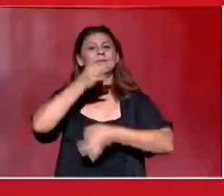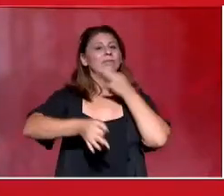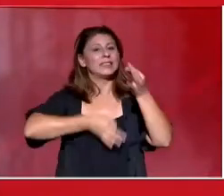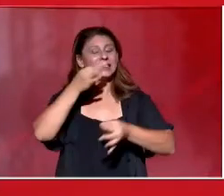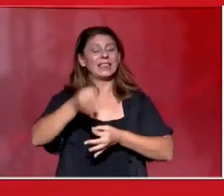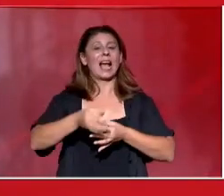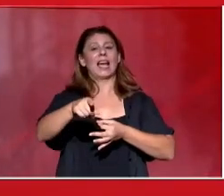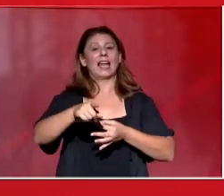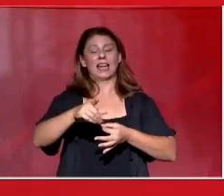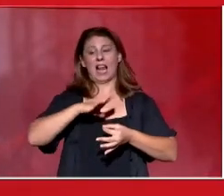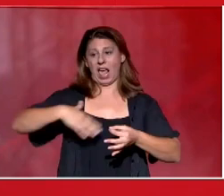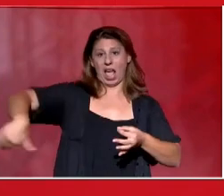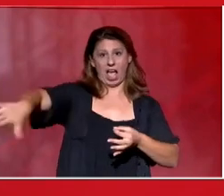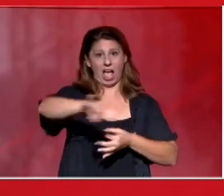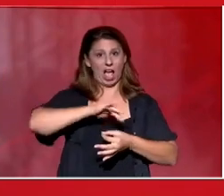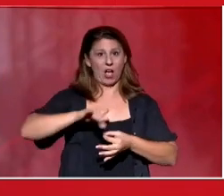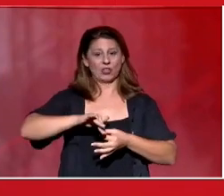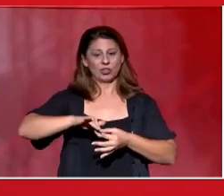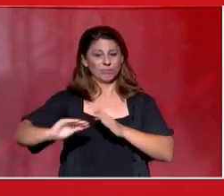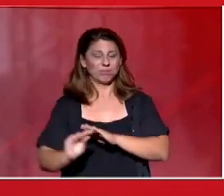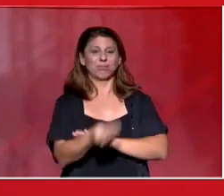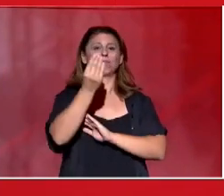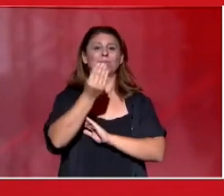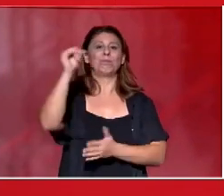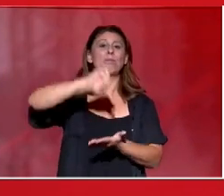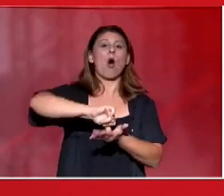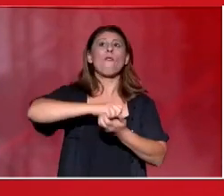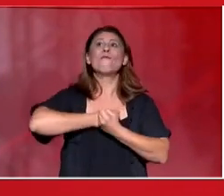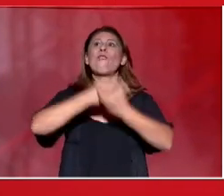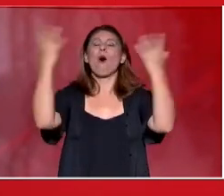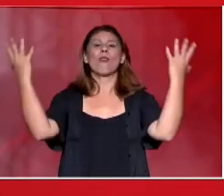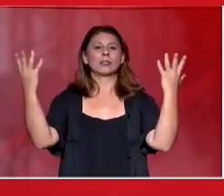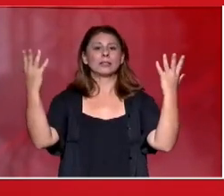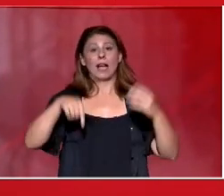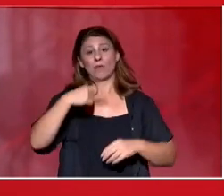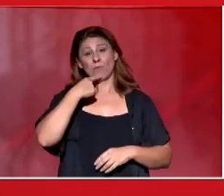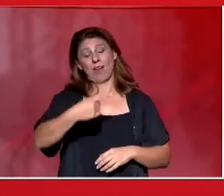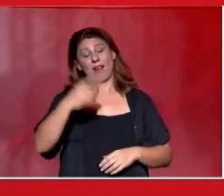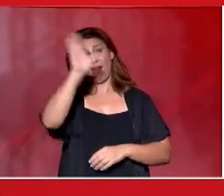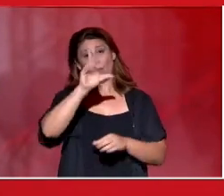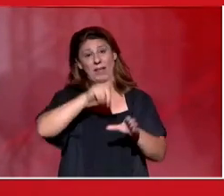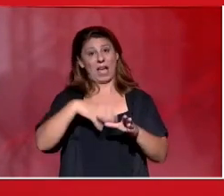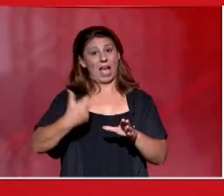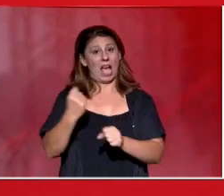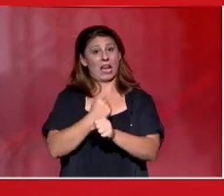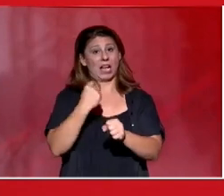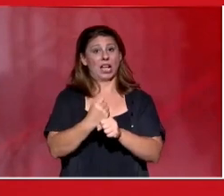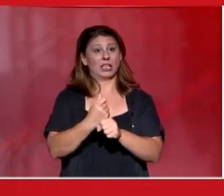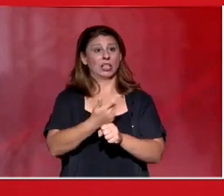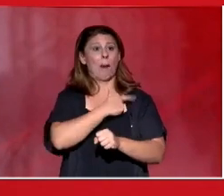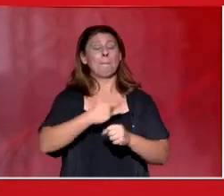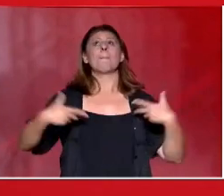φωτός και αποκάλυψαν πως ο δίθεν εργασιακός παράδεισος της Ευρωπαϊκής Ένωσης είναι